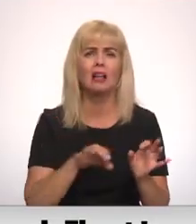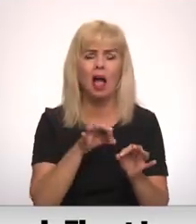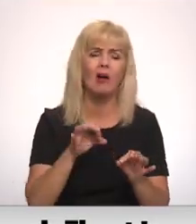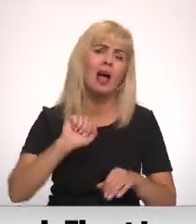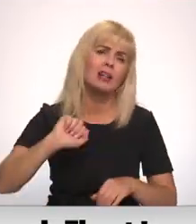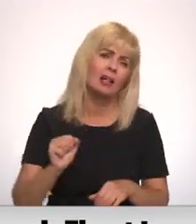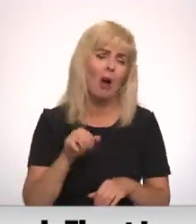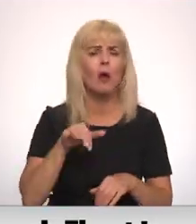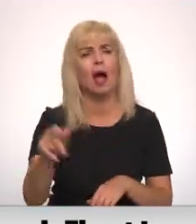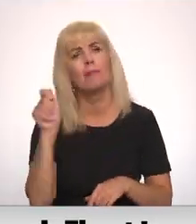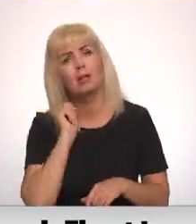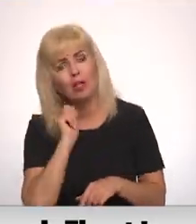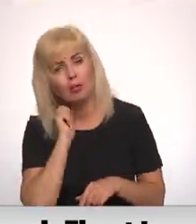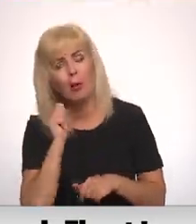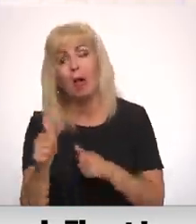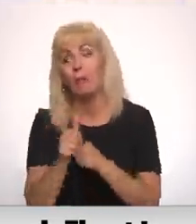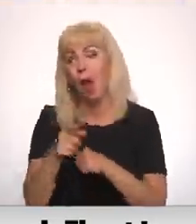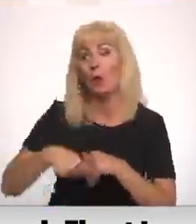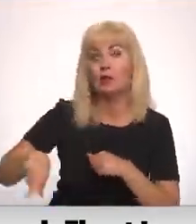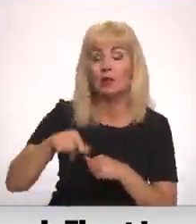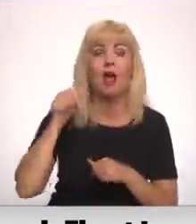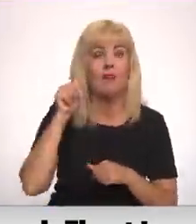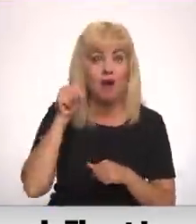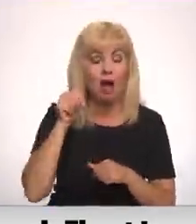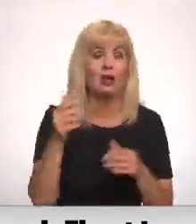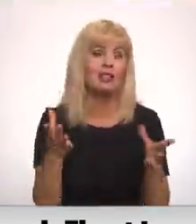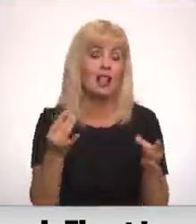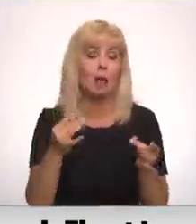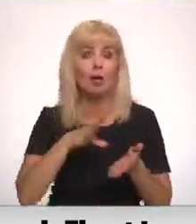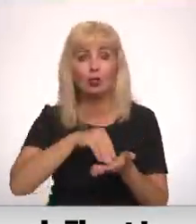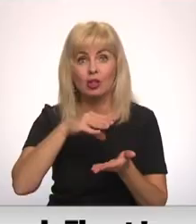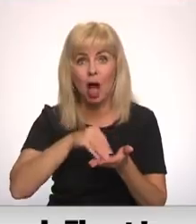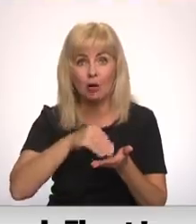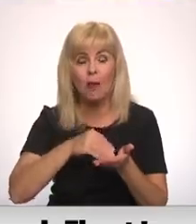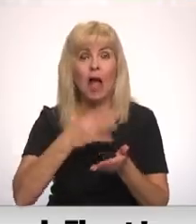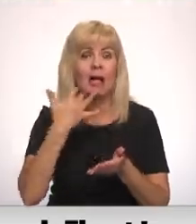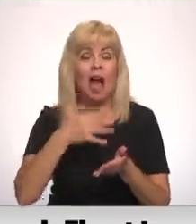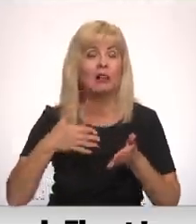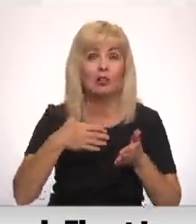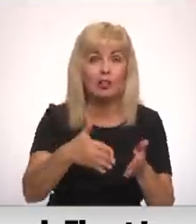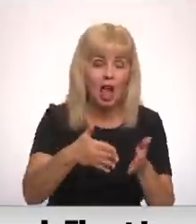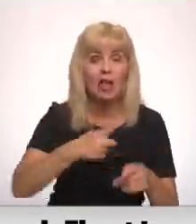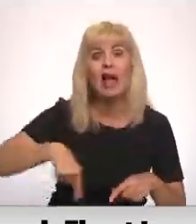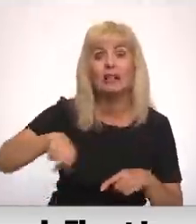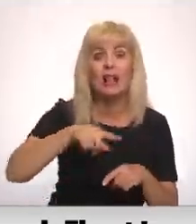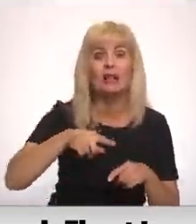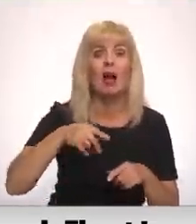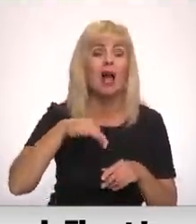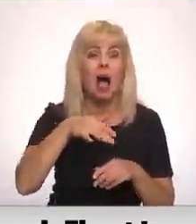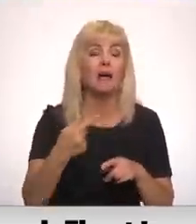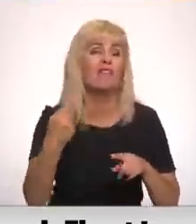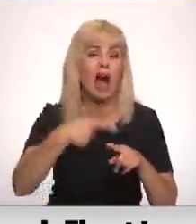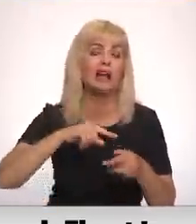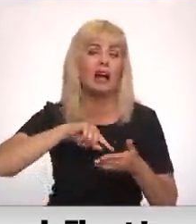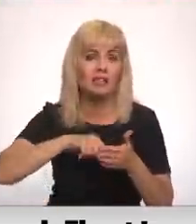draugiem gājām pirtī blakus bija dīķis. Vakar gaitā pa slapjo zāli ceļi no karstā spirts uz veldzējošo dīķi mērojām vairāk kārt.